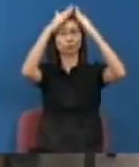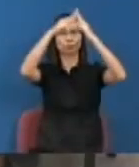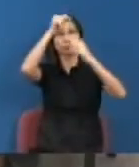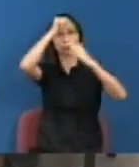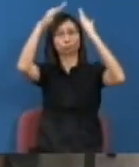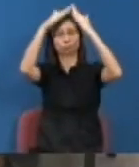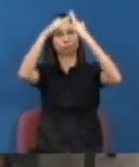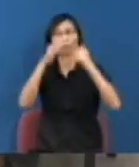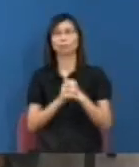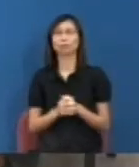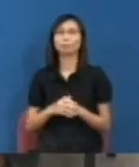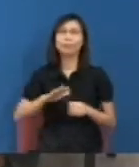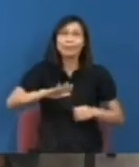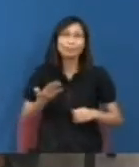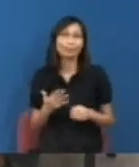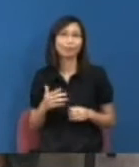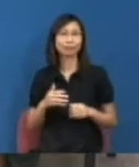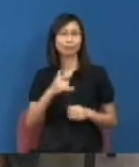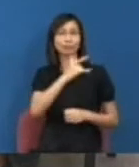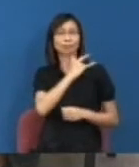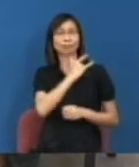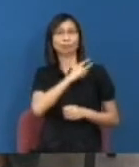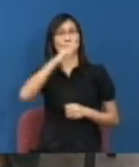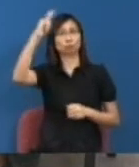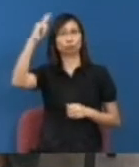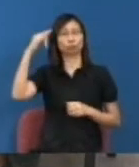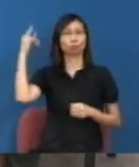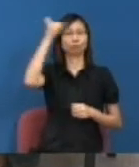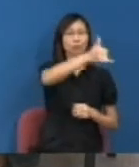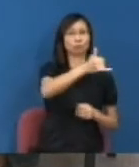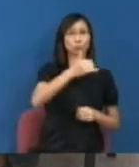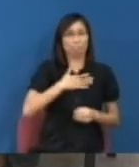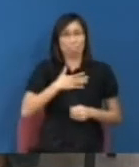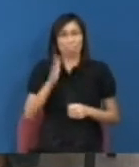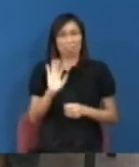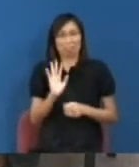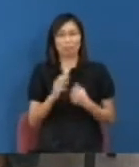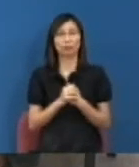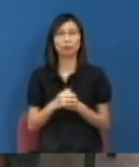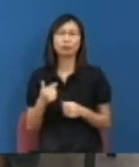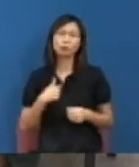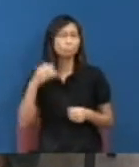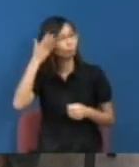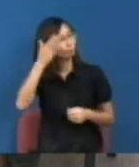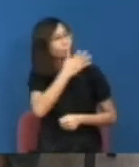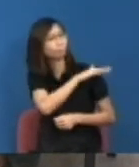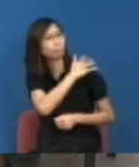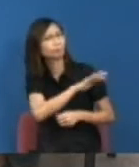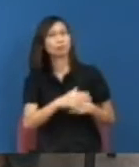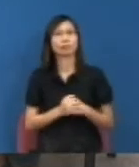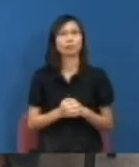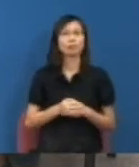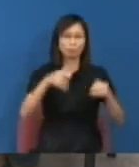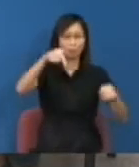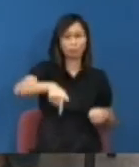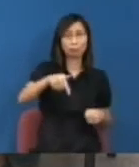就是納粹黨都不敢走進去現在一個例子就是類似的例子我不管那些是國安也好是公安也好我只是說本